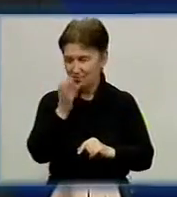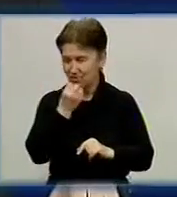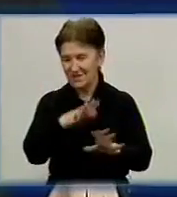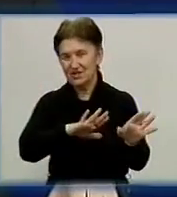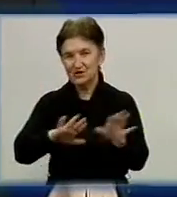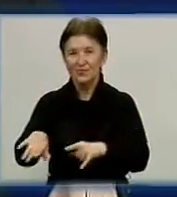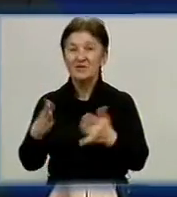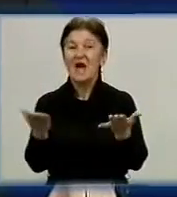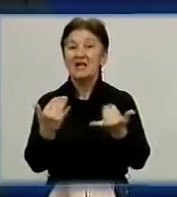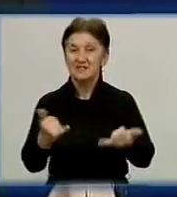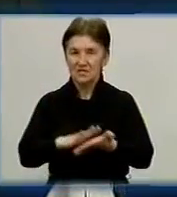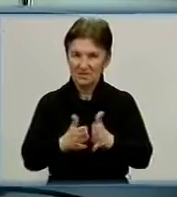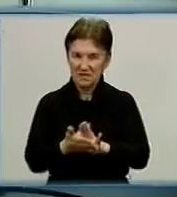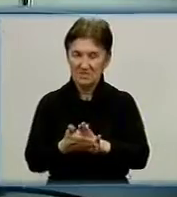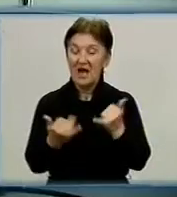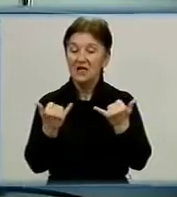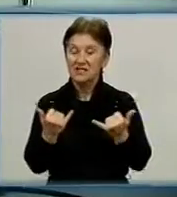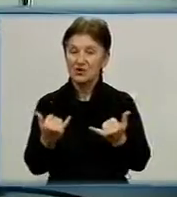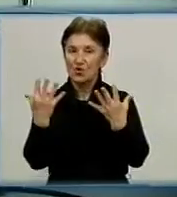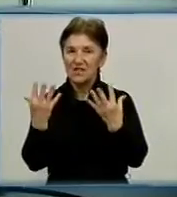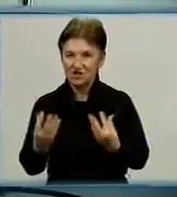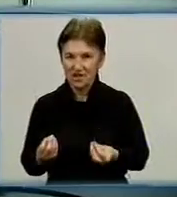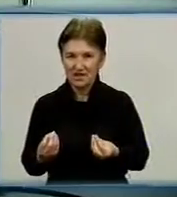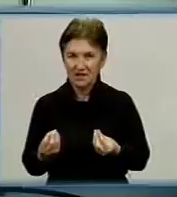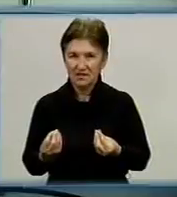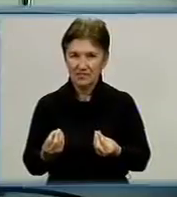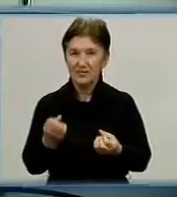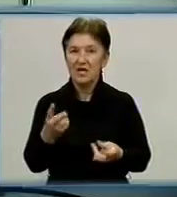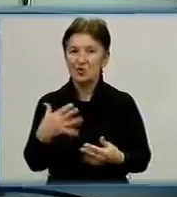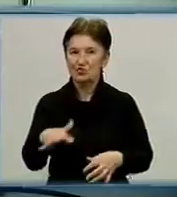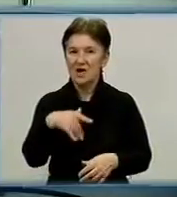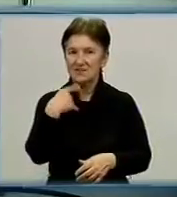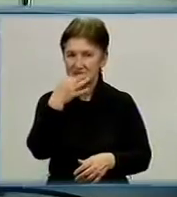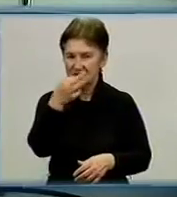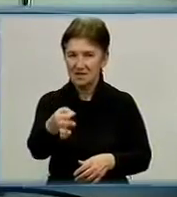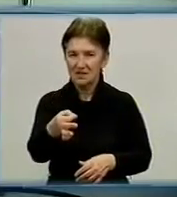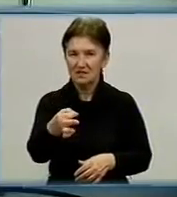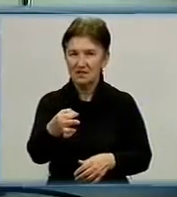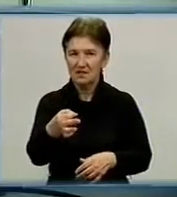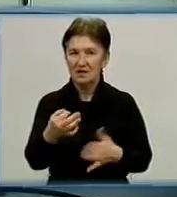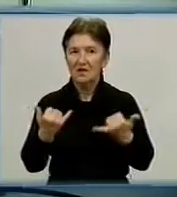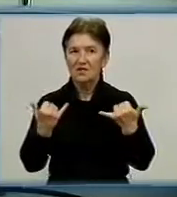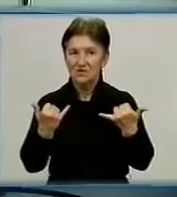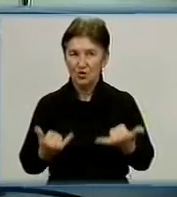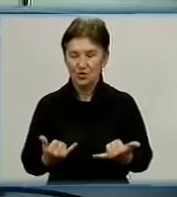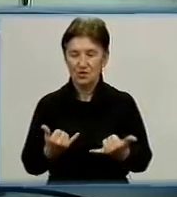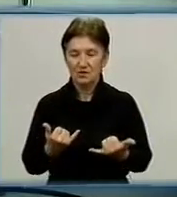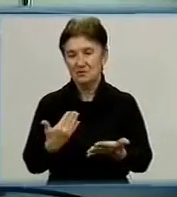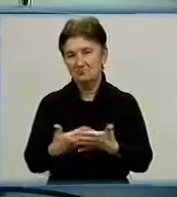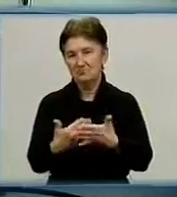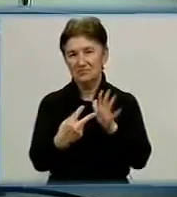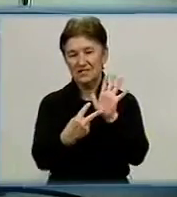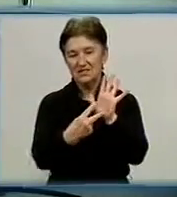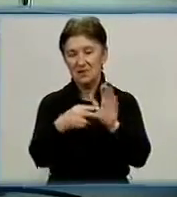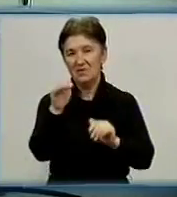посівів на сьогодні? Ну, на сьогоднішній день, як я вже казав, сьогодні, то майже 7 тисяч